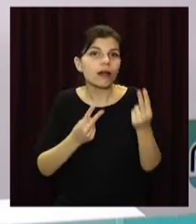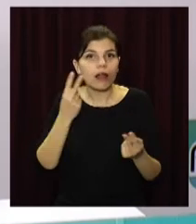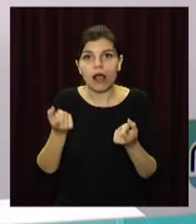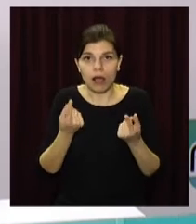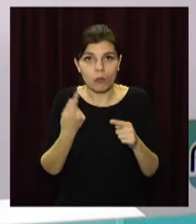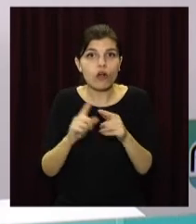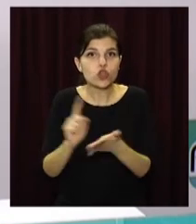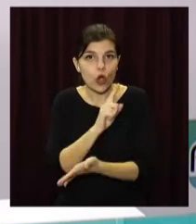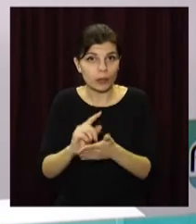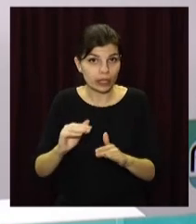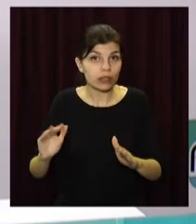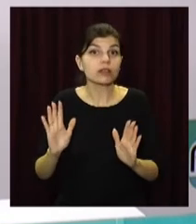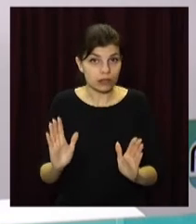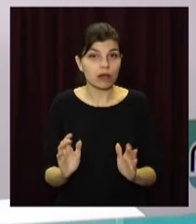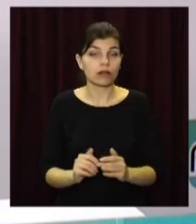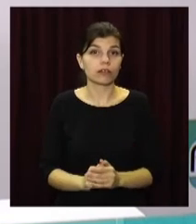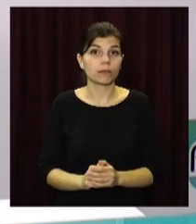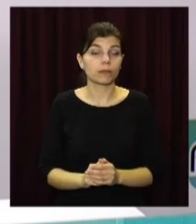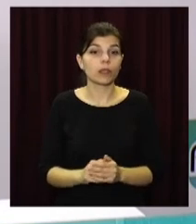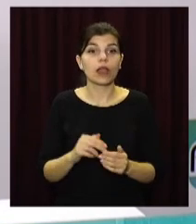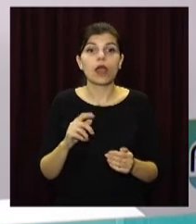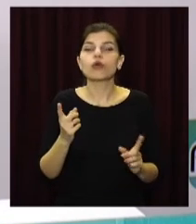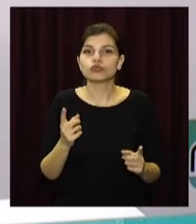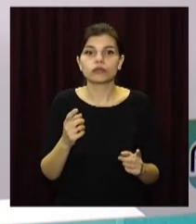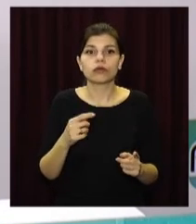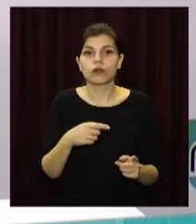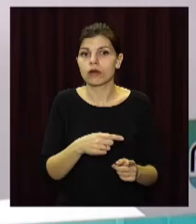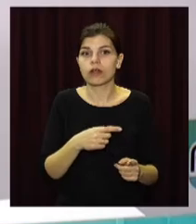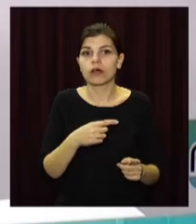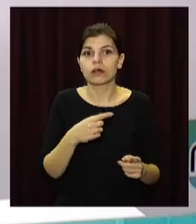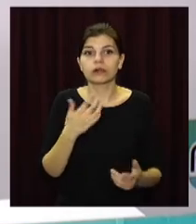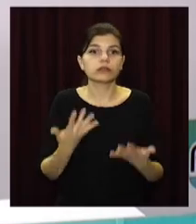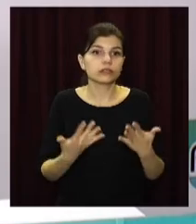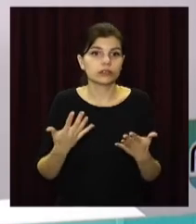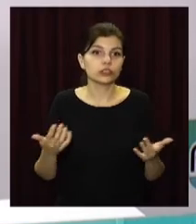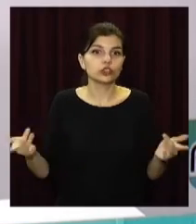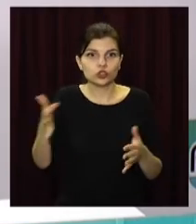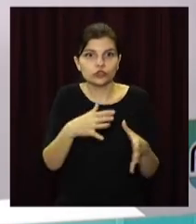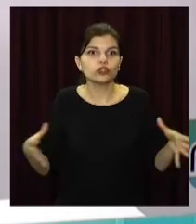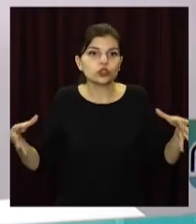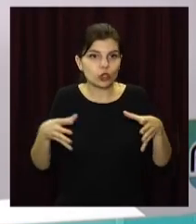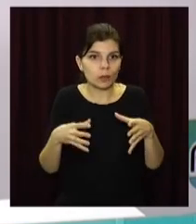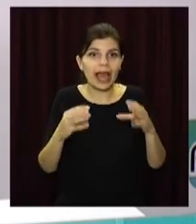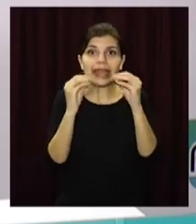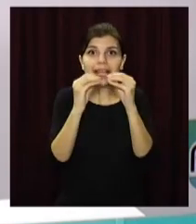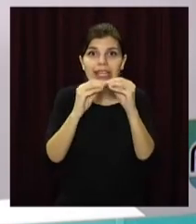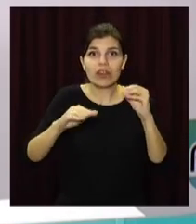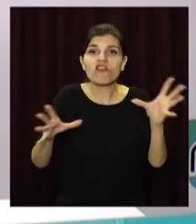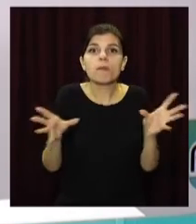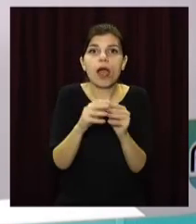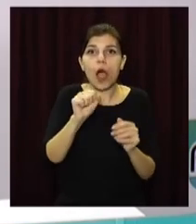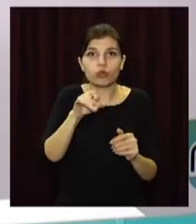норматипичних дітей. Чого абсолютно недопустимо, якщо зібрати там 10 дітей з